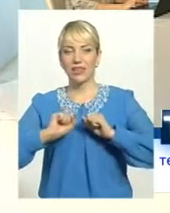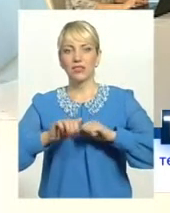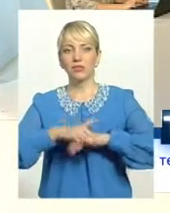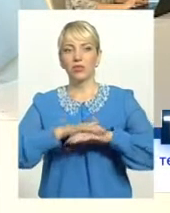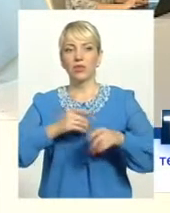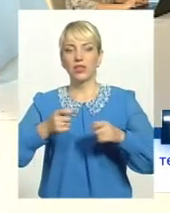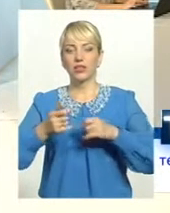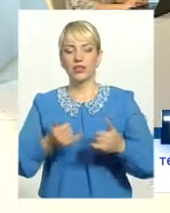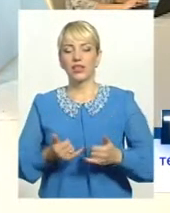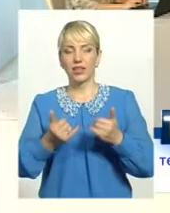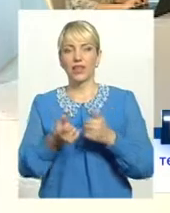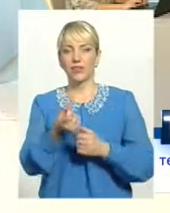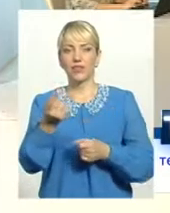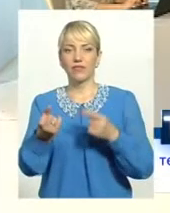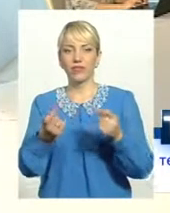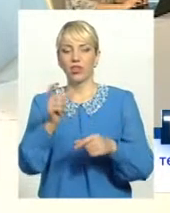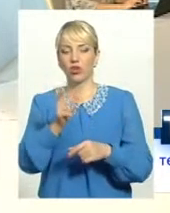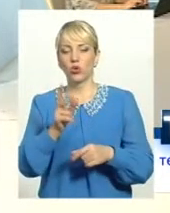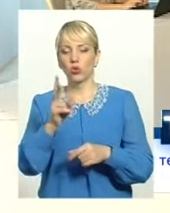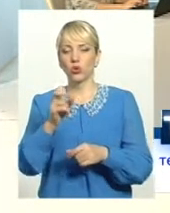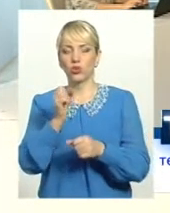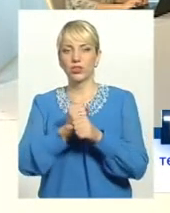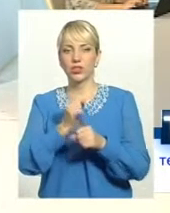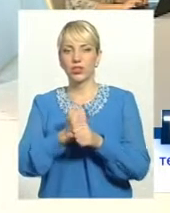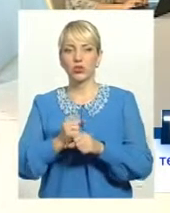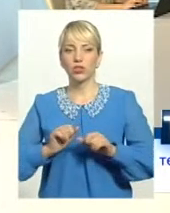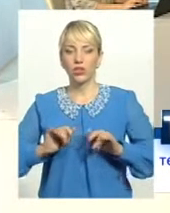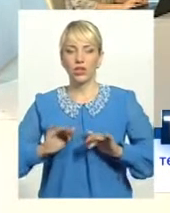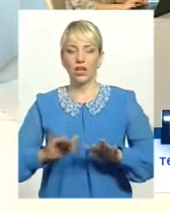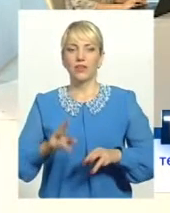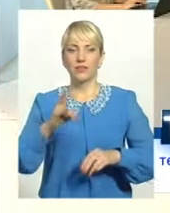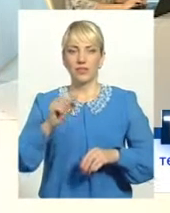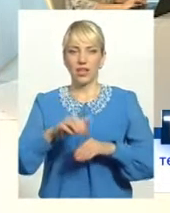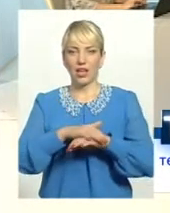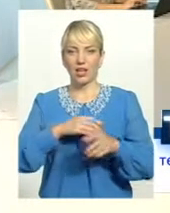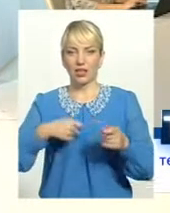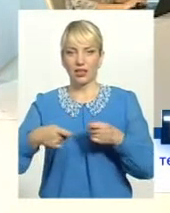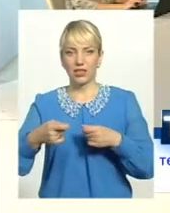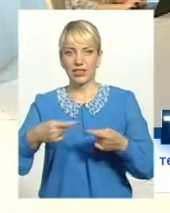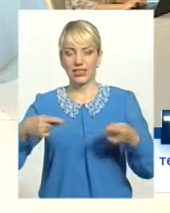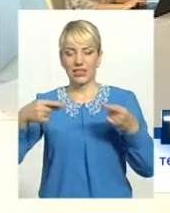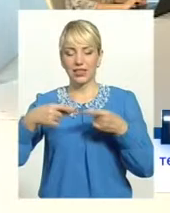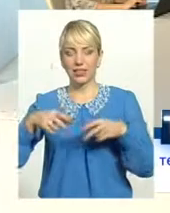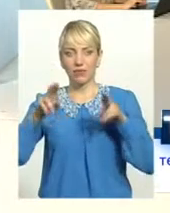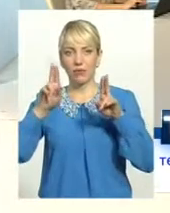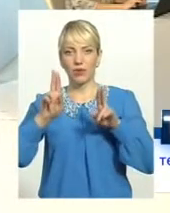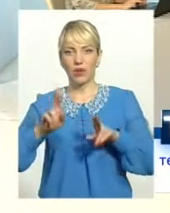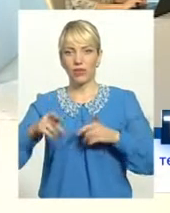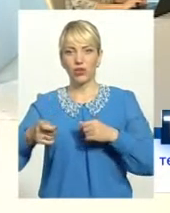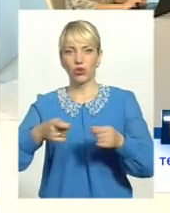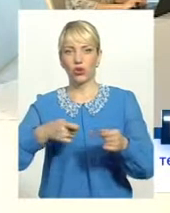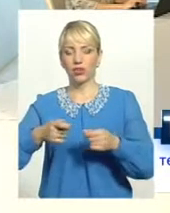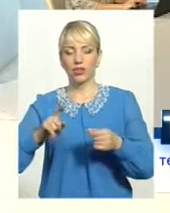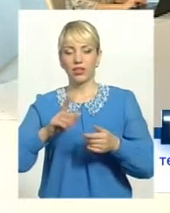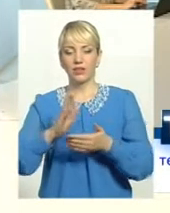ідентифікації громадян, які здійснюють діяльність на ринкі. Оце все просто. Згідно правил торгівлі, які затверджені міською радою